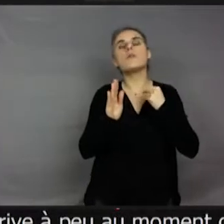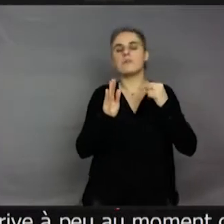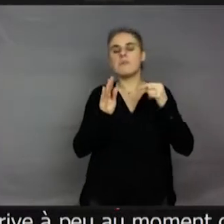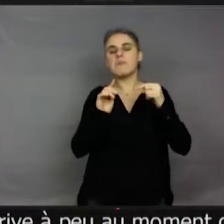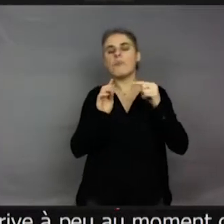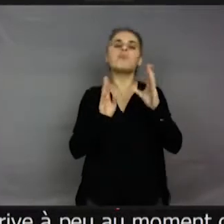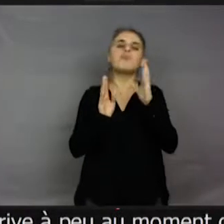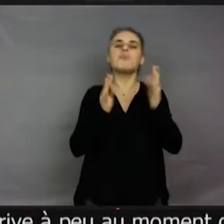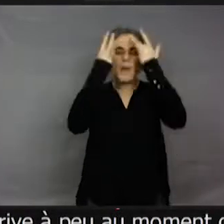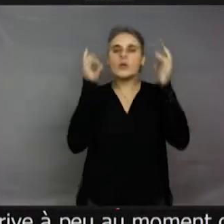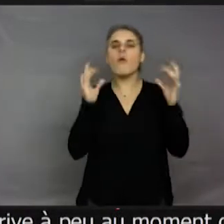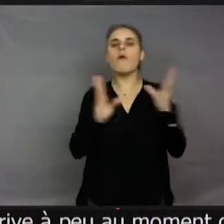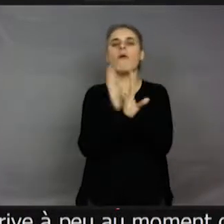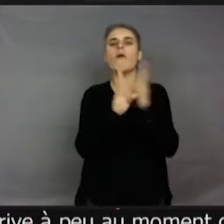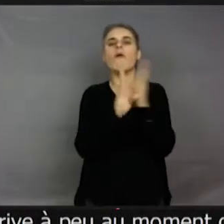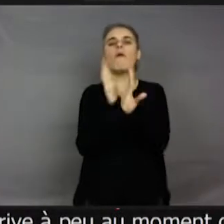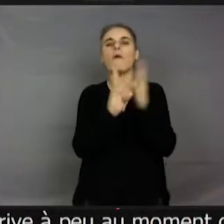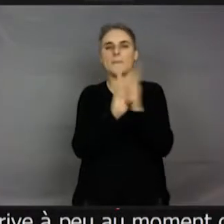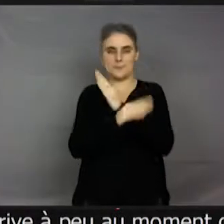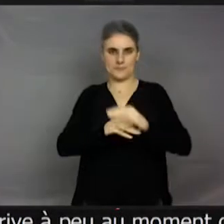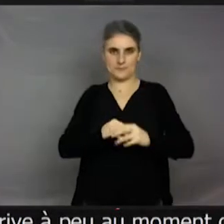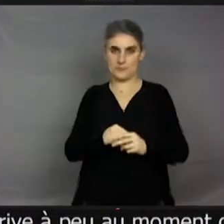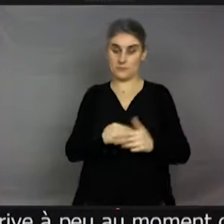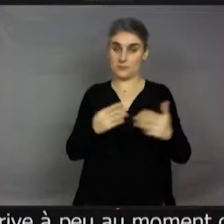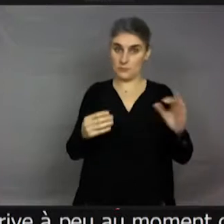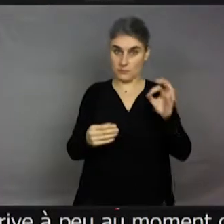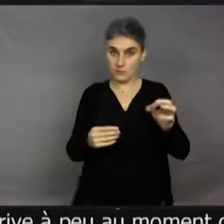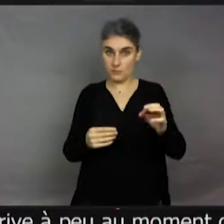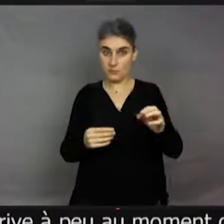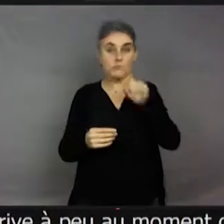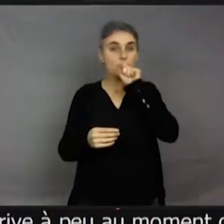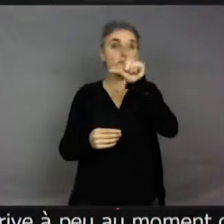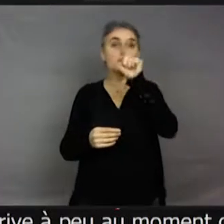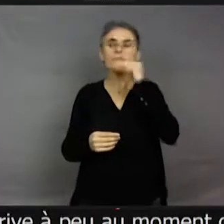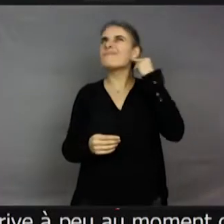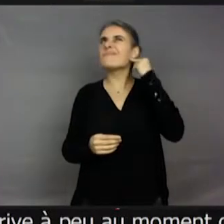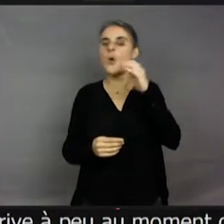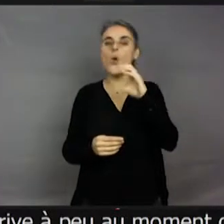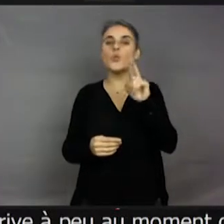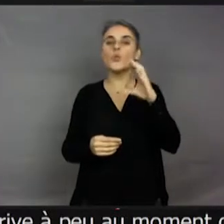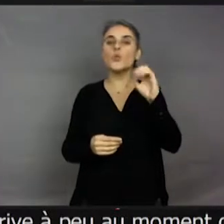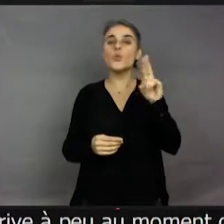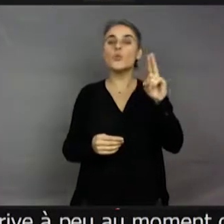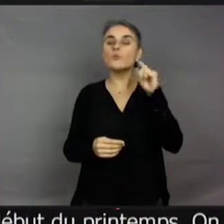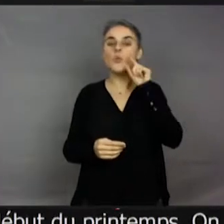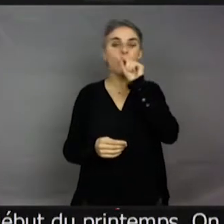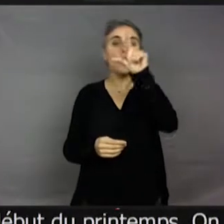Début du printemps. Et donc, on voit des crachats. On entend coucou. Du coup, on a appelé ça comme si c'était les coucous